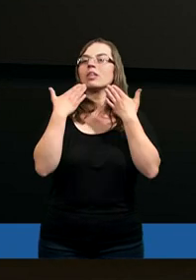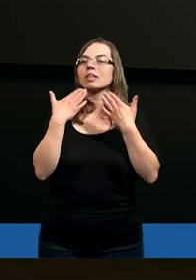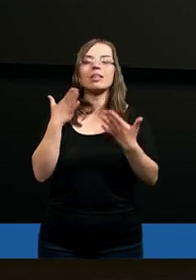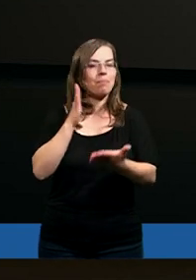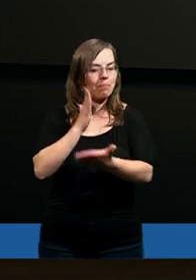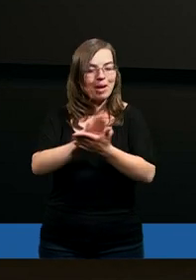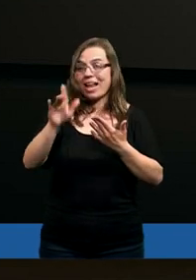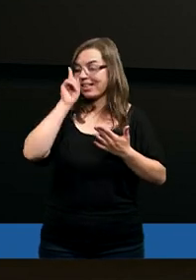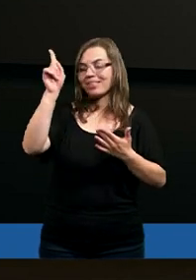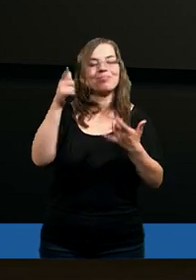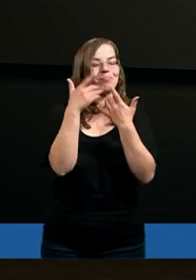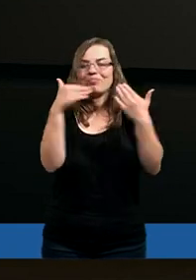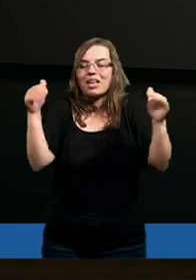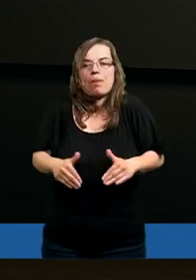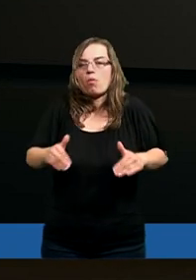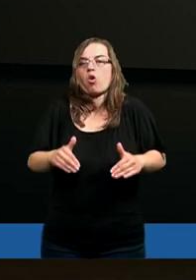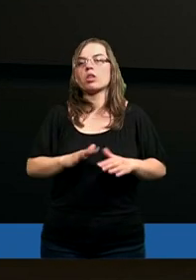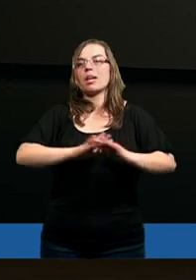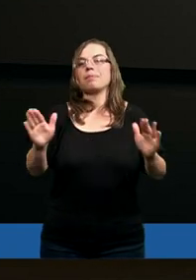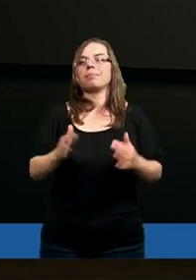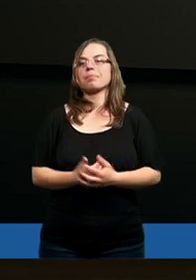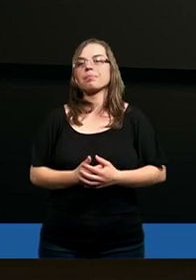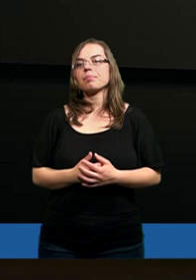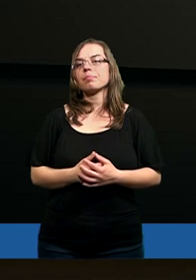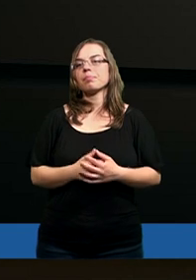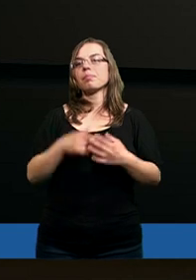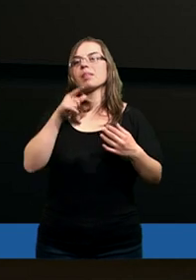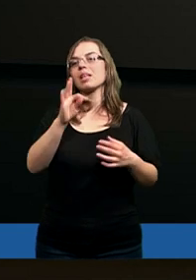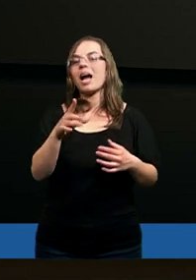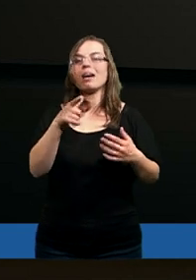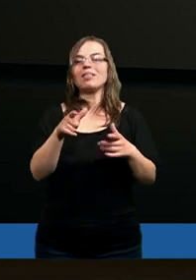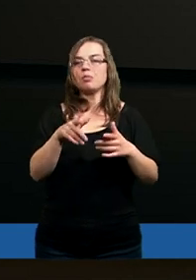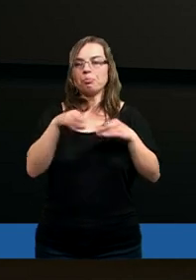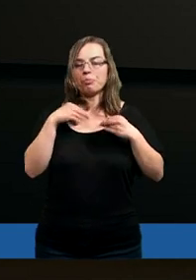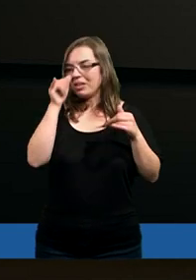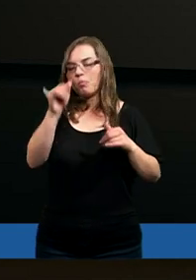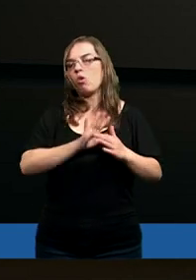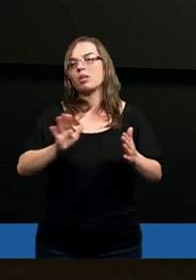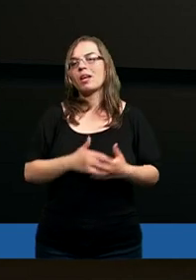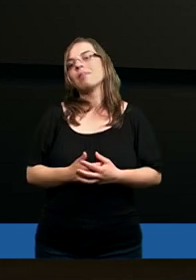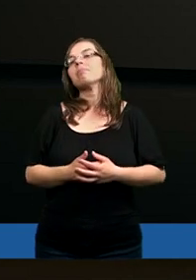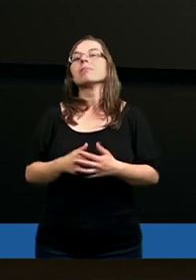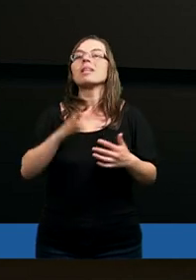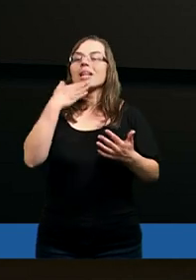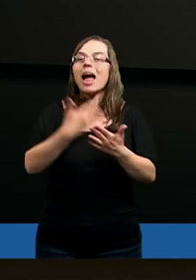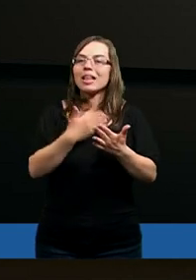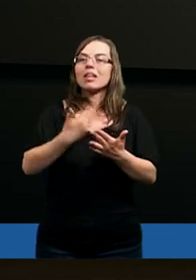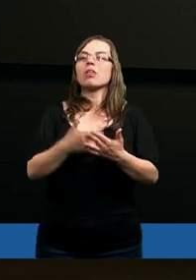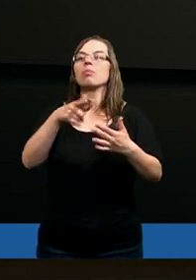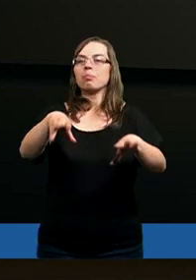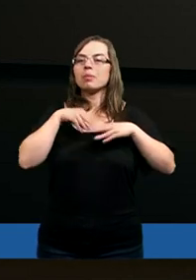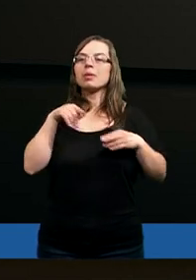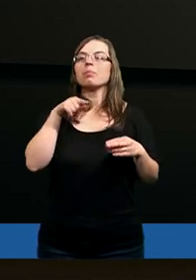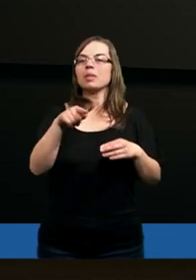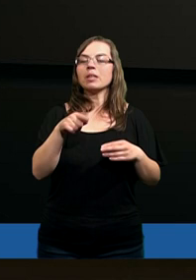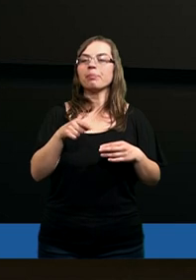mówi nie. Absolutnie. Tego po prostu nie można przyjąć jako coś normalnego. I dlatego w